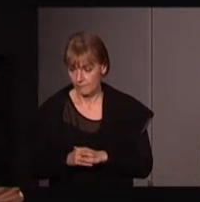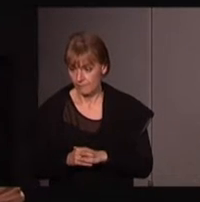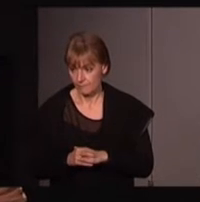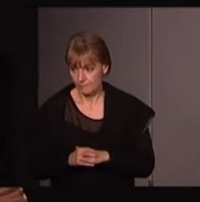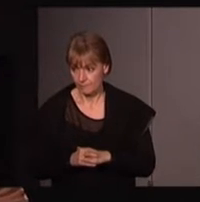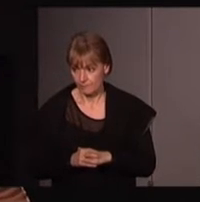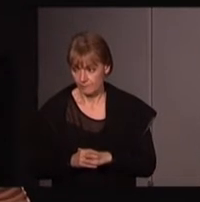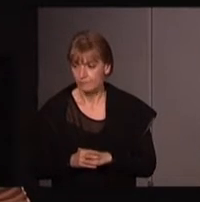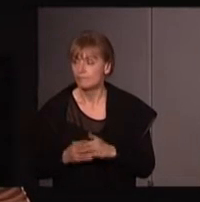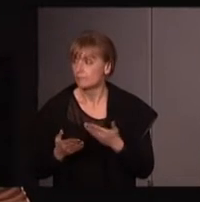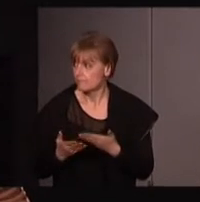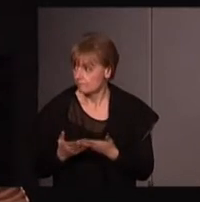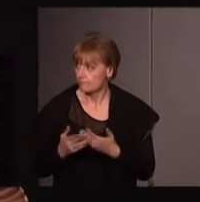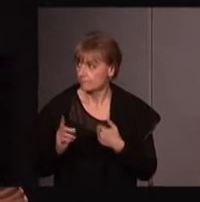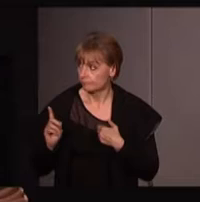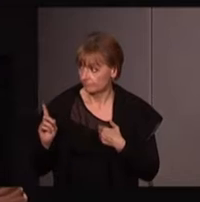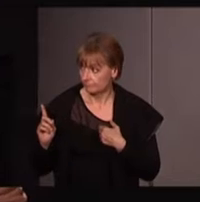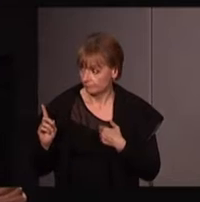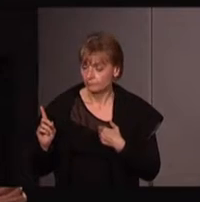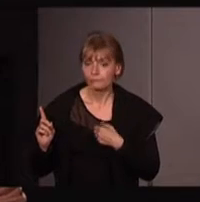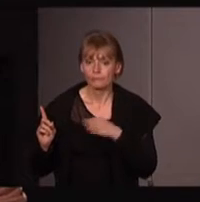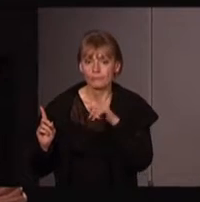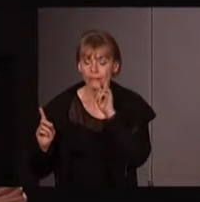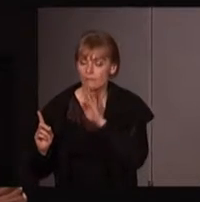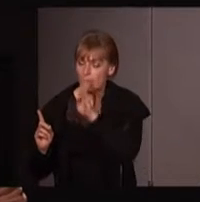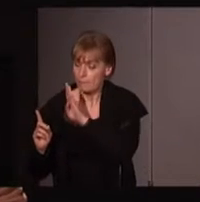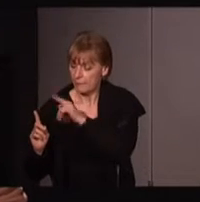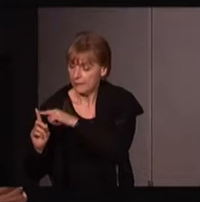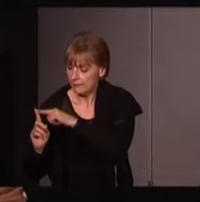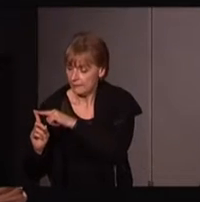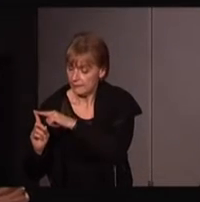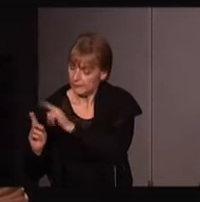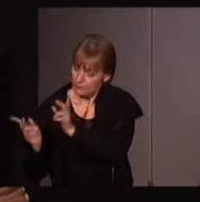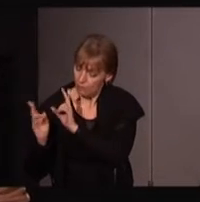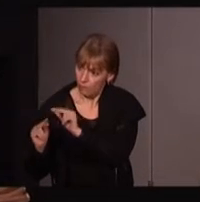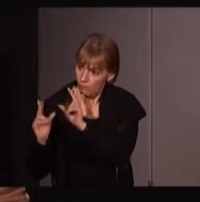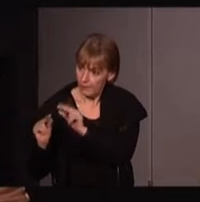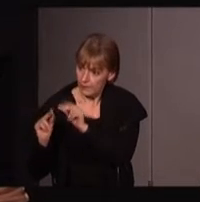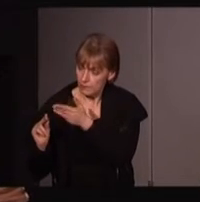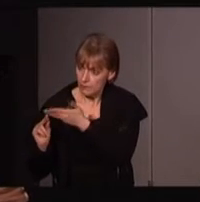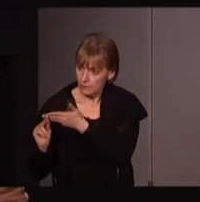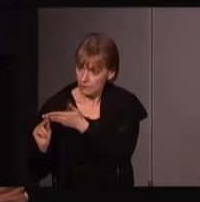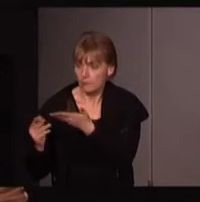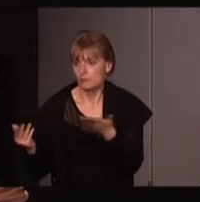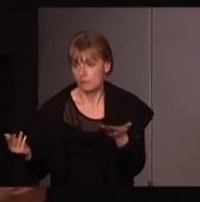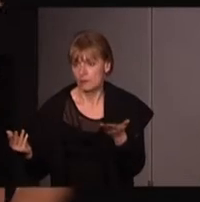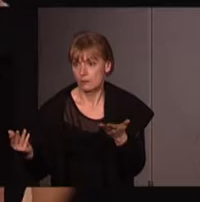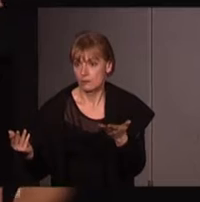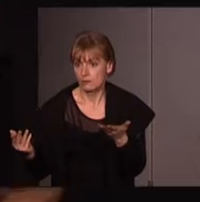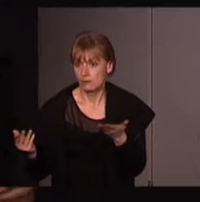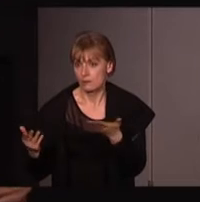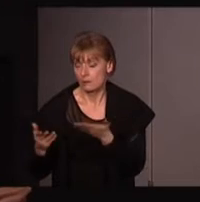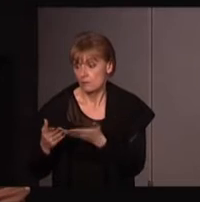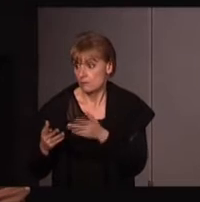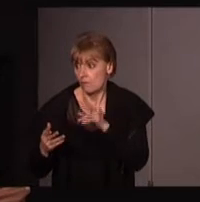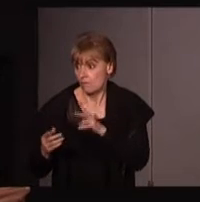Comment, alors, quand on a entendu ce que nous a raconté Bénédicte Zitouni sur cette histoire un peu